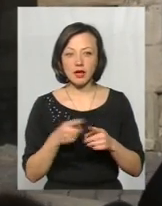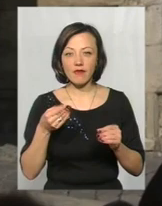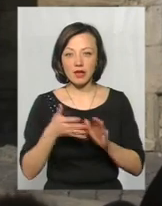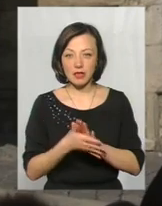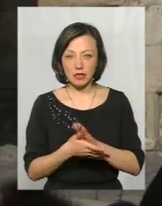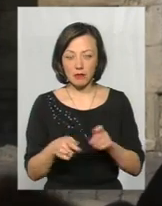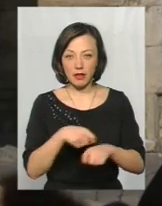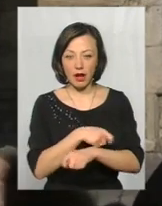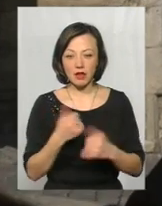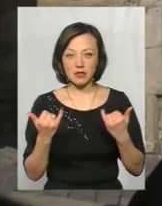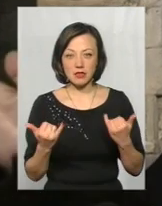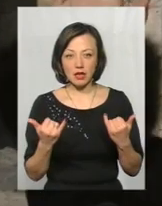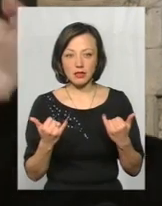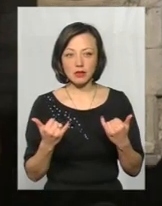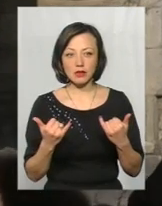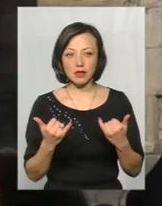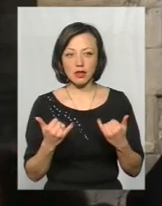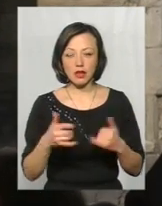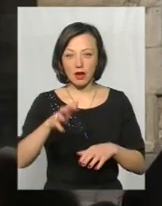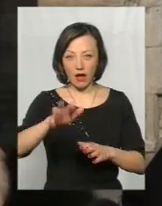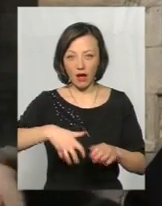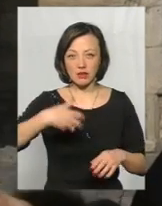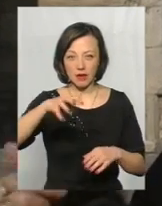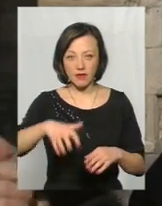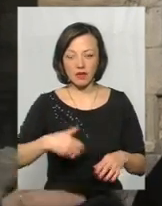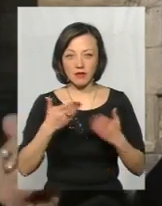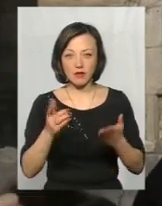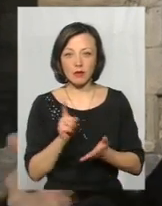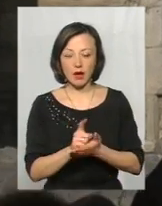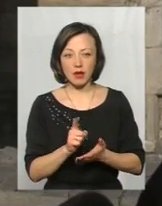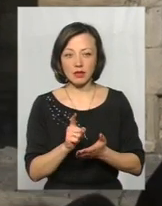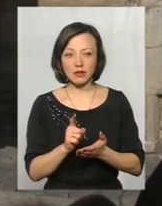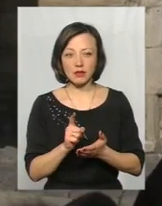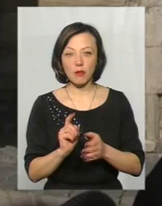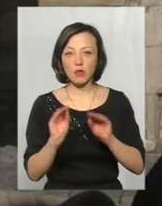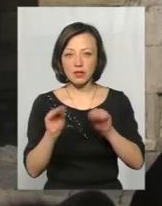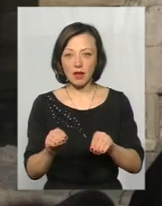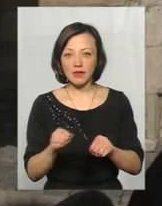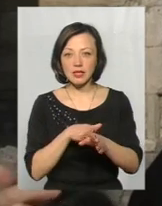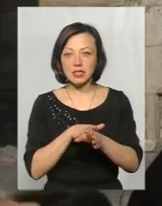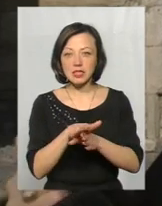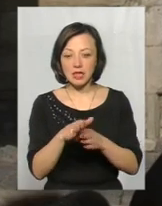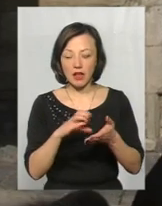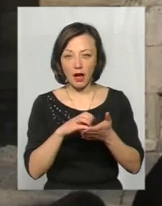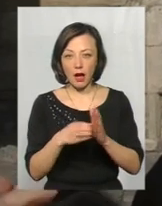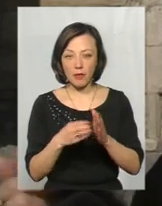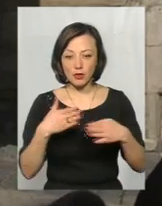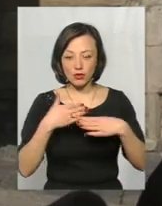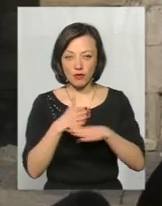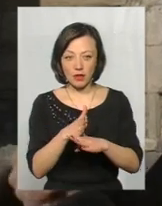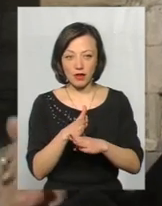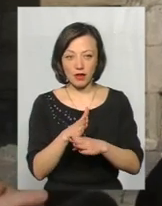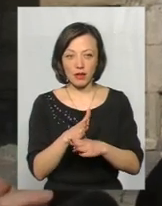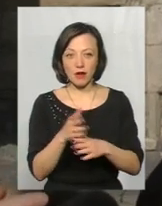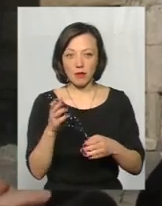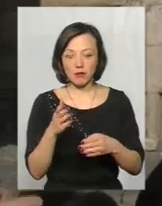матеріали, які вам зараз побивши ковшом екскаватора, ви маєте поставити цілий камінь. А ви його стукли, вибачте,